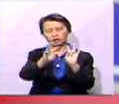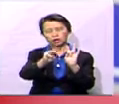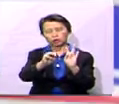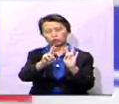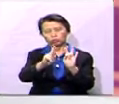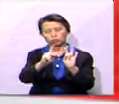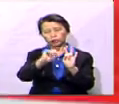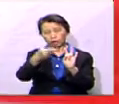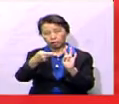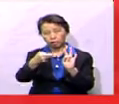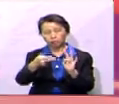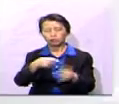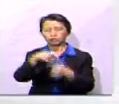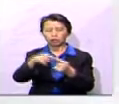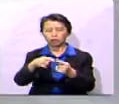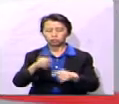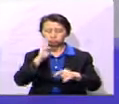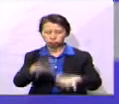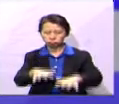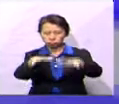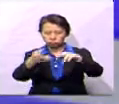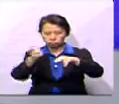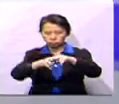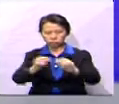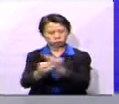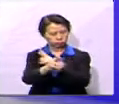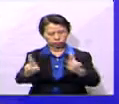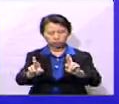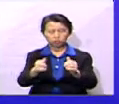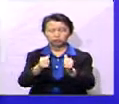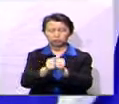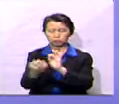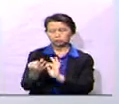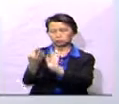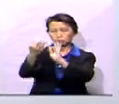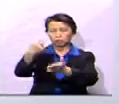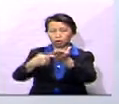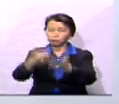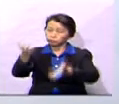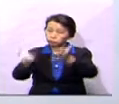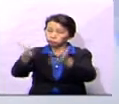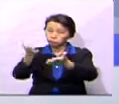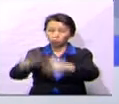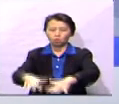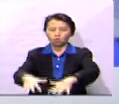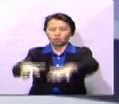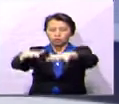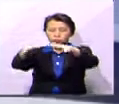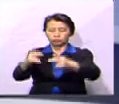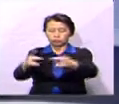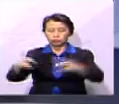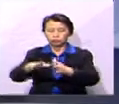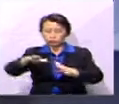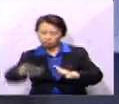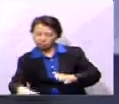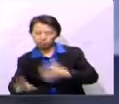Susulan amaran itu bilik operasi bencana Sarawak meningkatkan kesiapsiagaan dalam menghadapi sebarang kemungkinan bencana terutamanya di kawasan